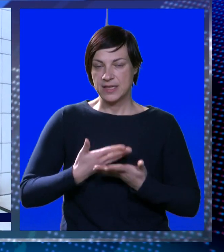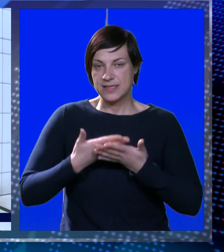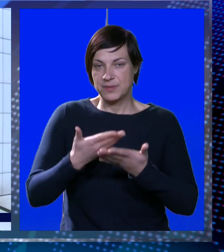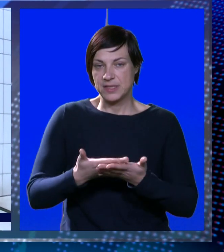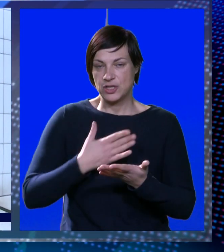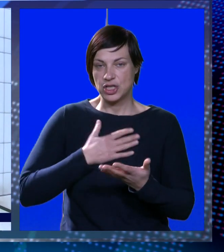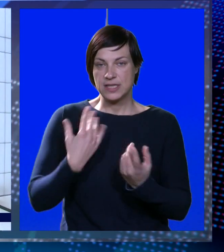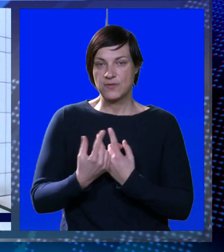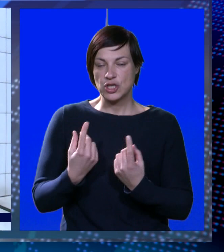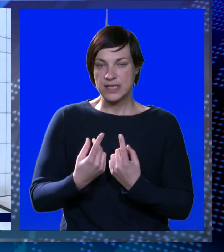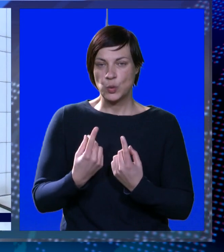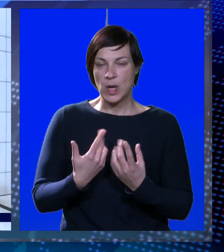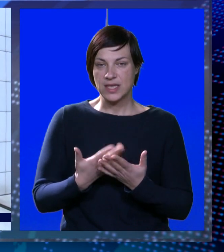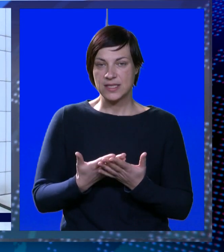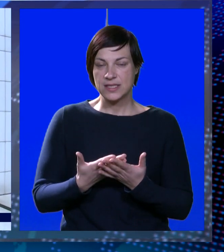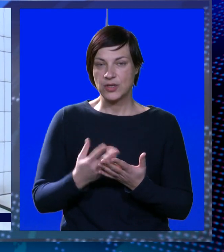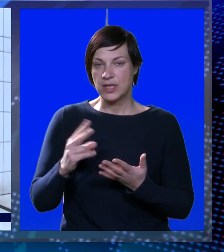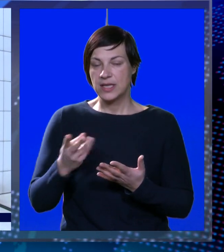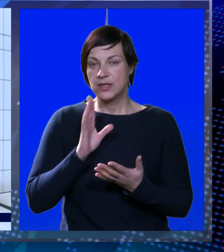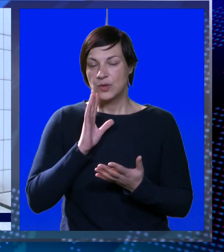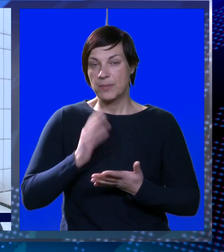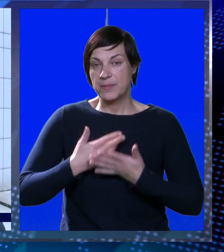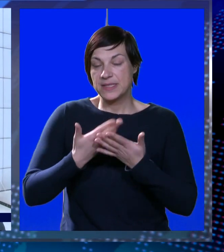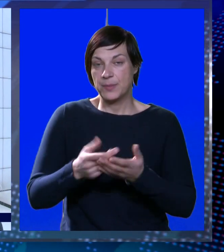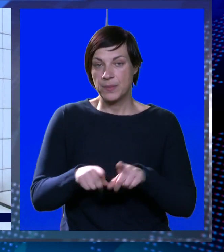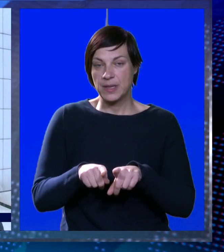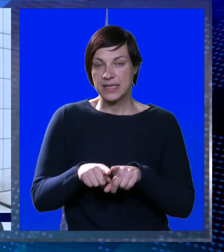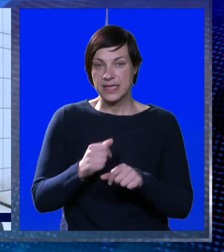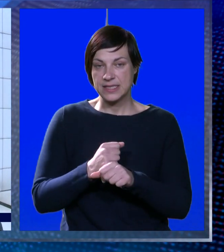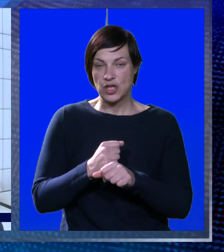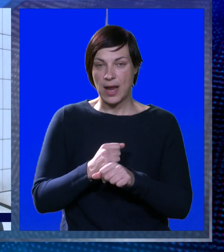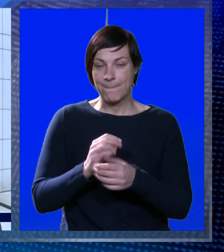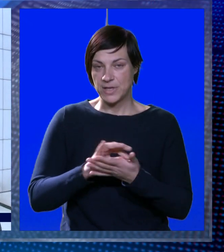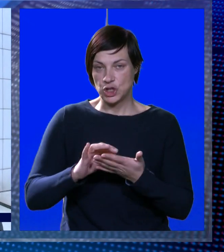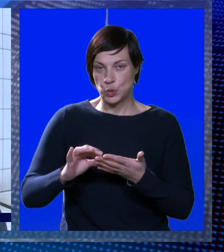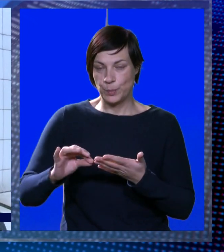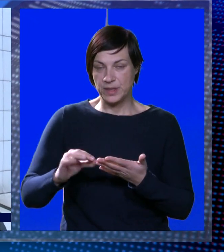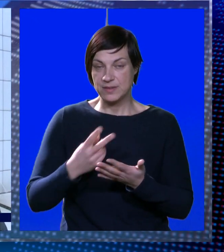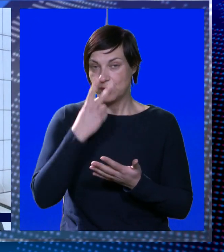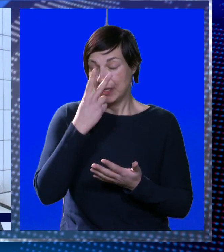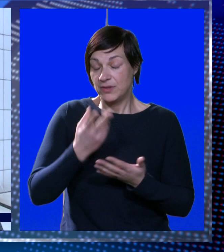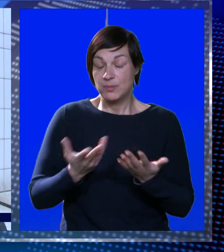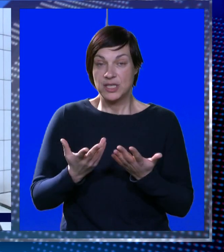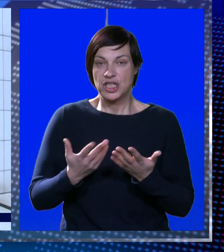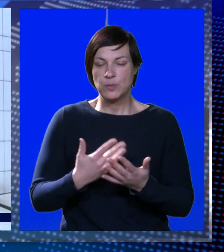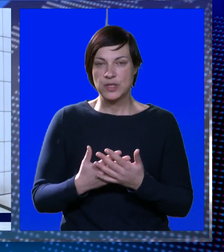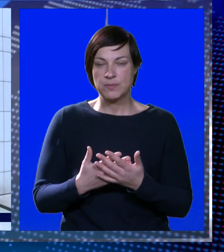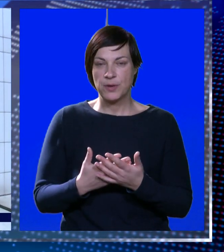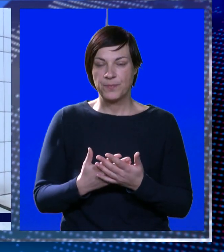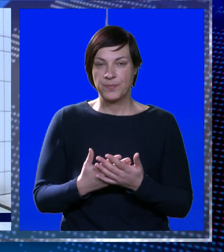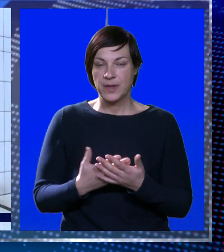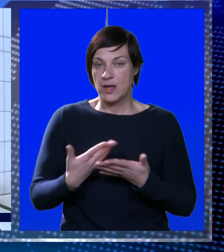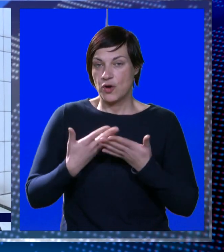sam obrazložila svoju situaciju i druge mame sam ponukala da isto tako napišu pismo, čisto da vidimo na čemu smo.